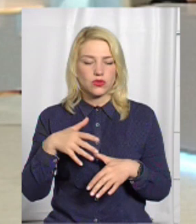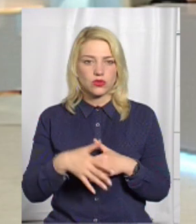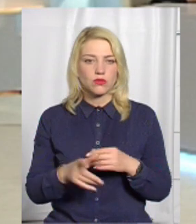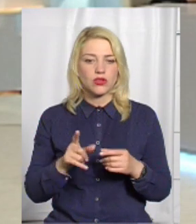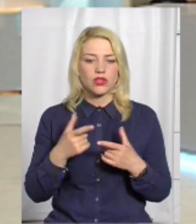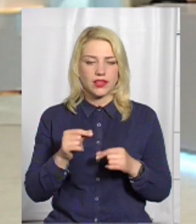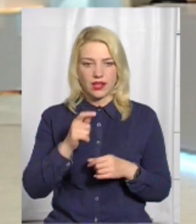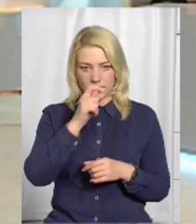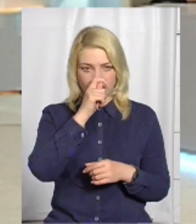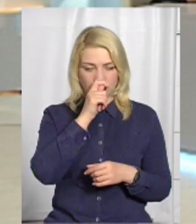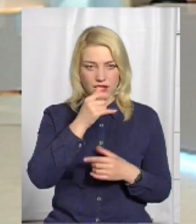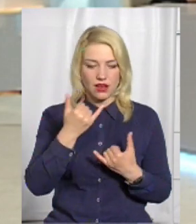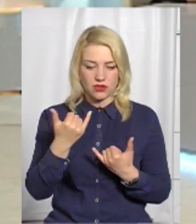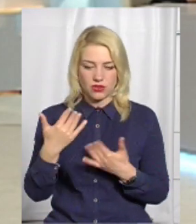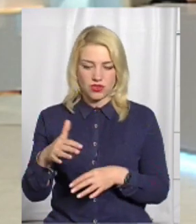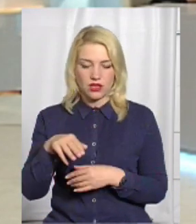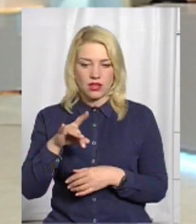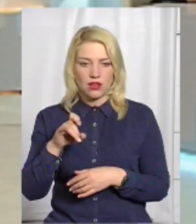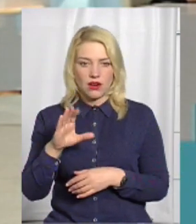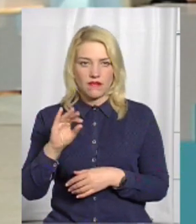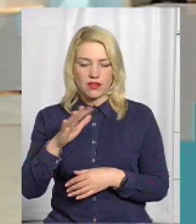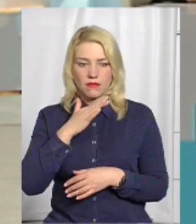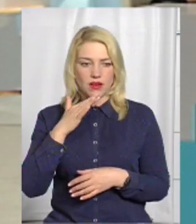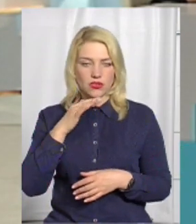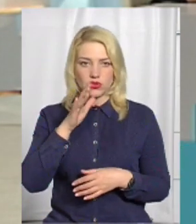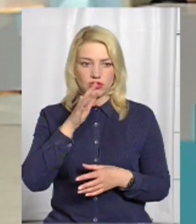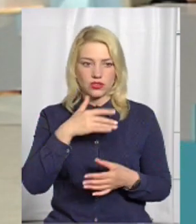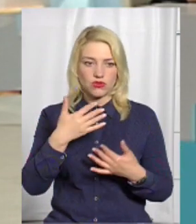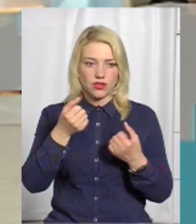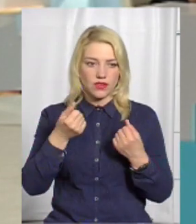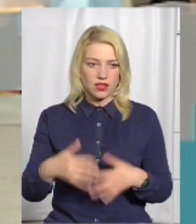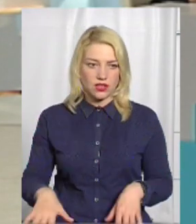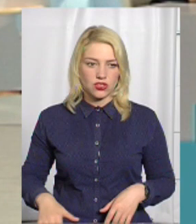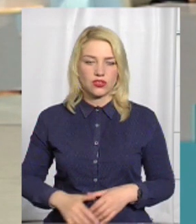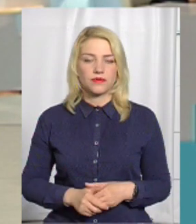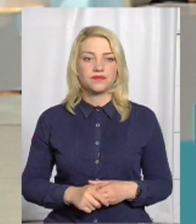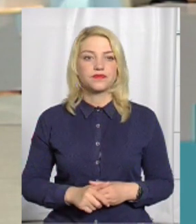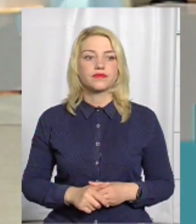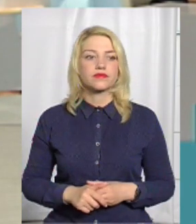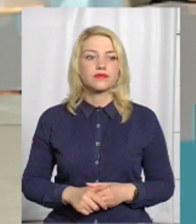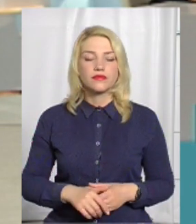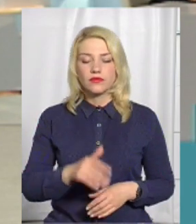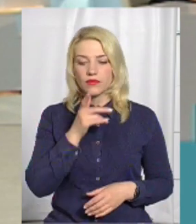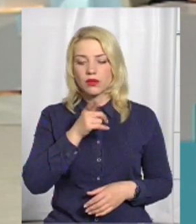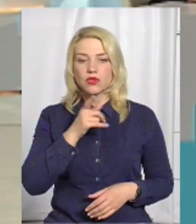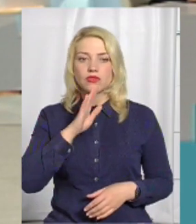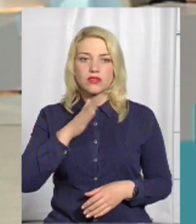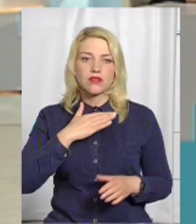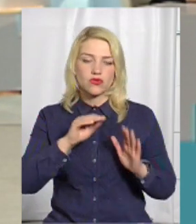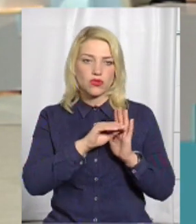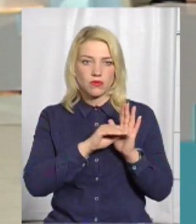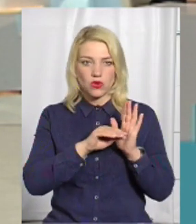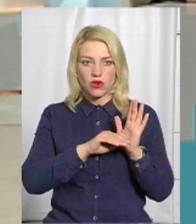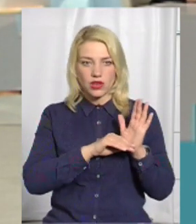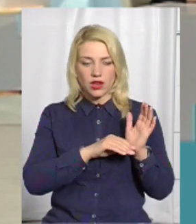зрозуміло, де квітень, де сьогодні вже травень, і ми так вже багато часу Час спливає? Так. Під час нашої програми